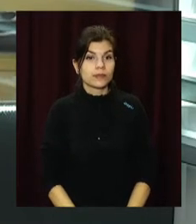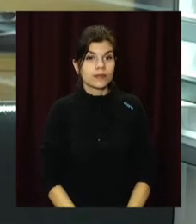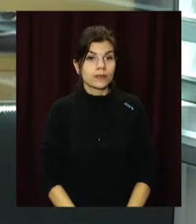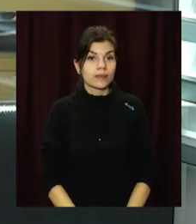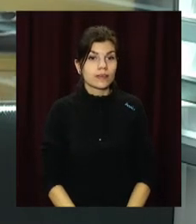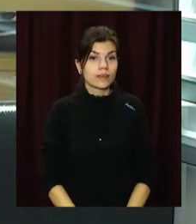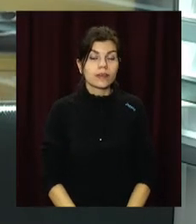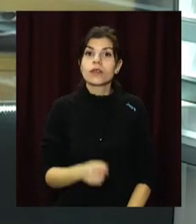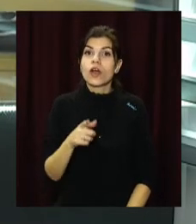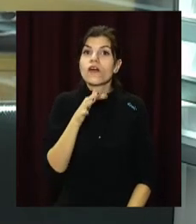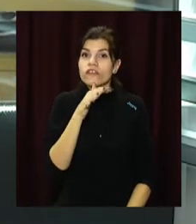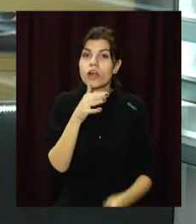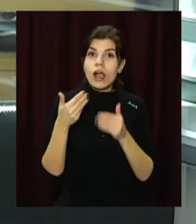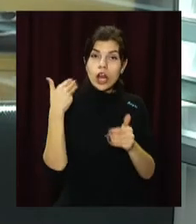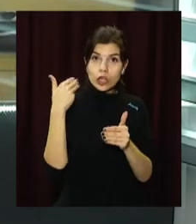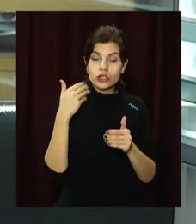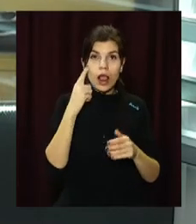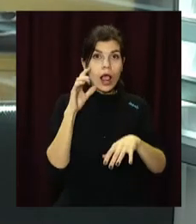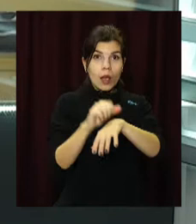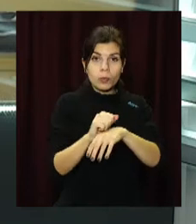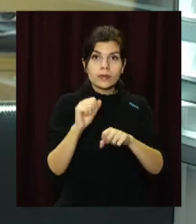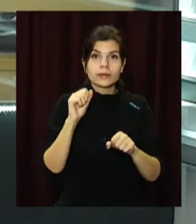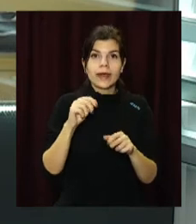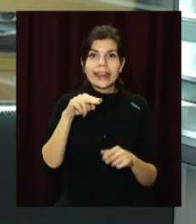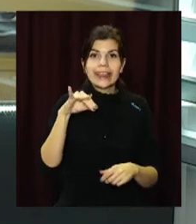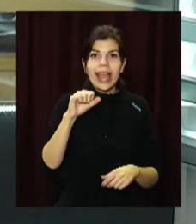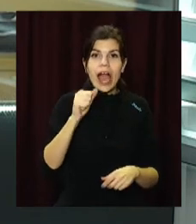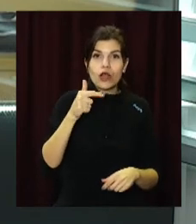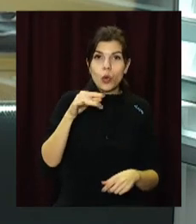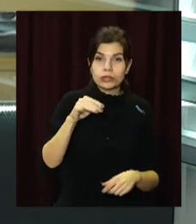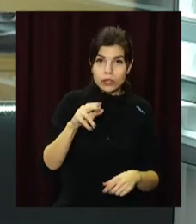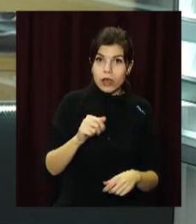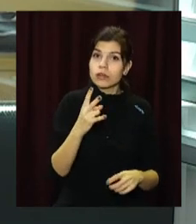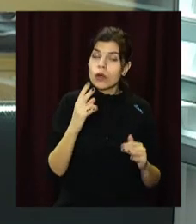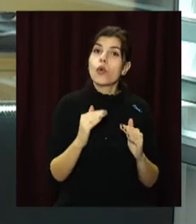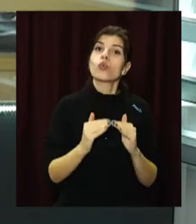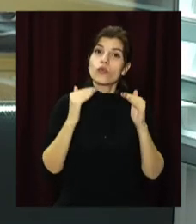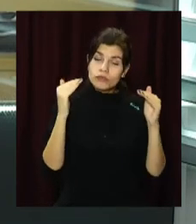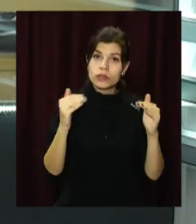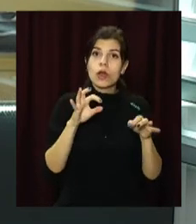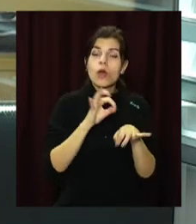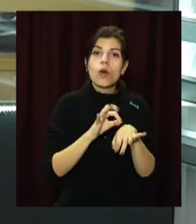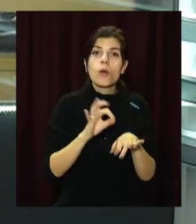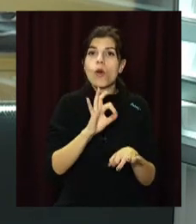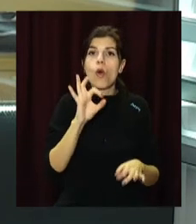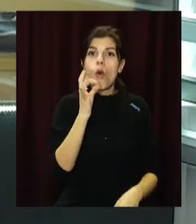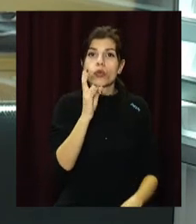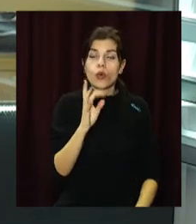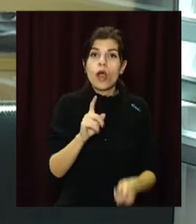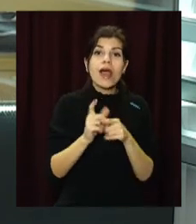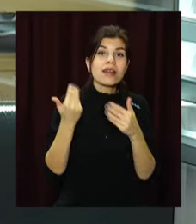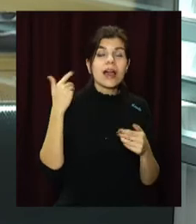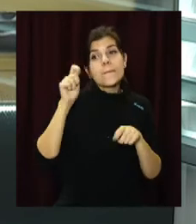Вчасна діагностика – вдале лікування. Тому серед населення треба підвищувати рівень обізнаності щодо онкозахворювань, кажуть у МОЗ.